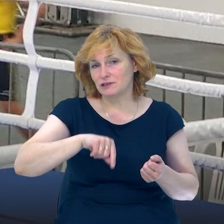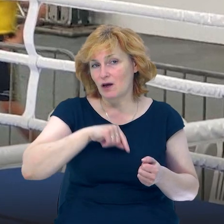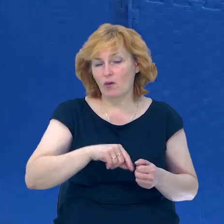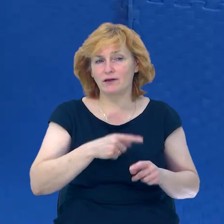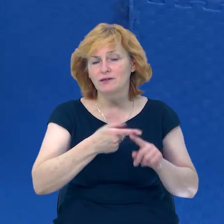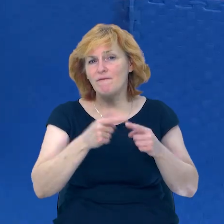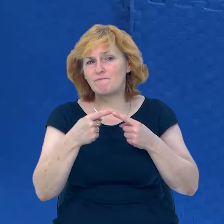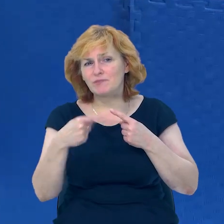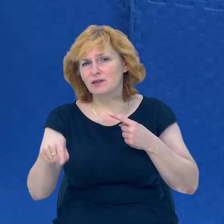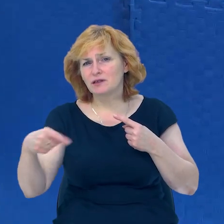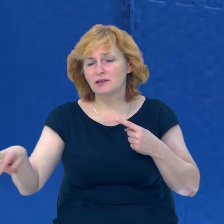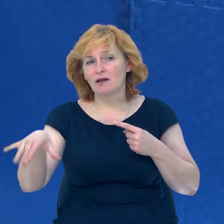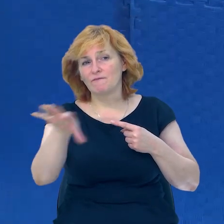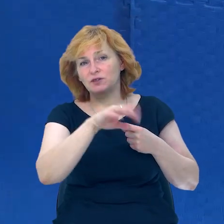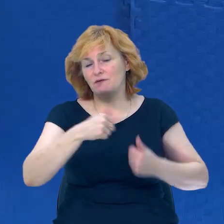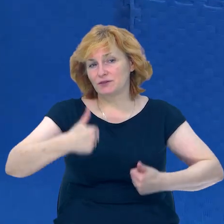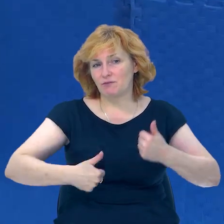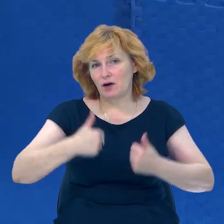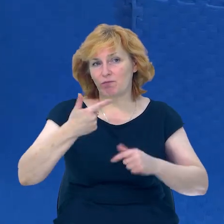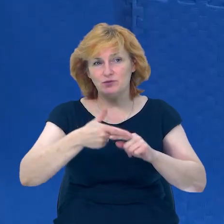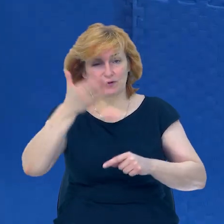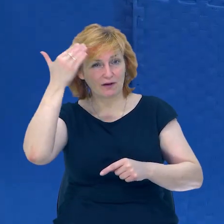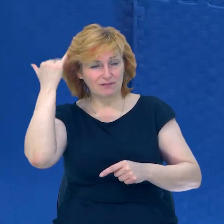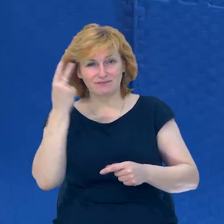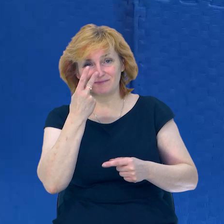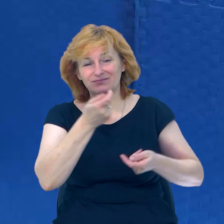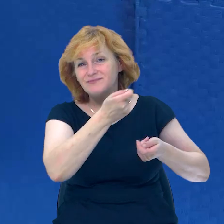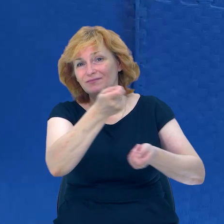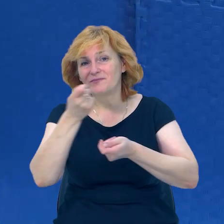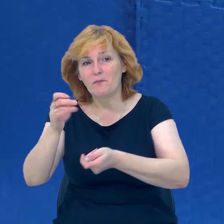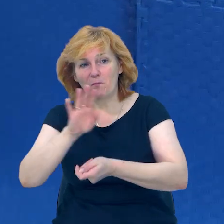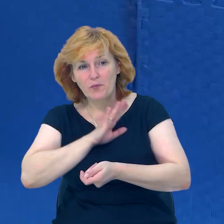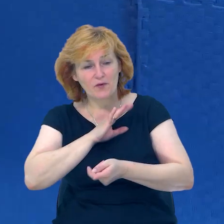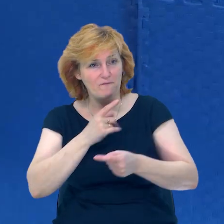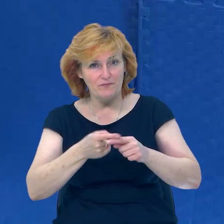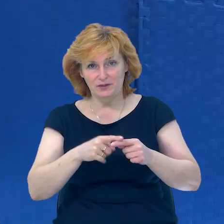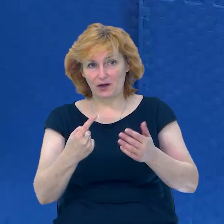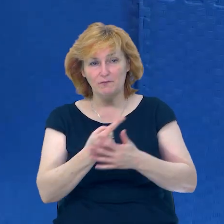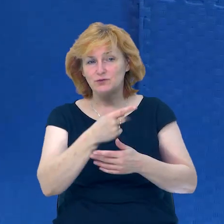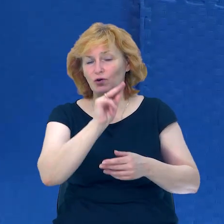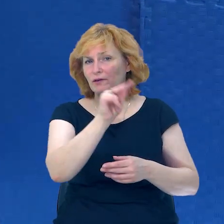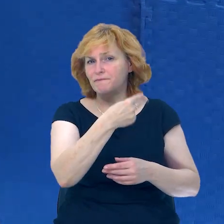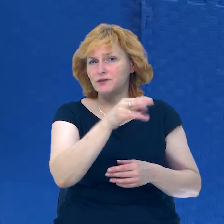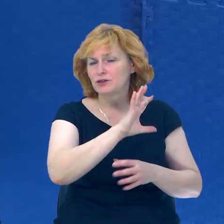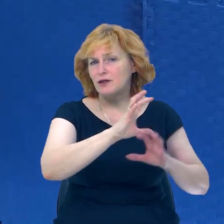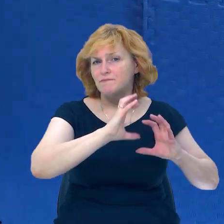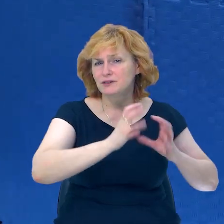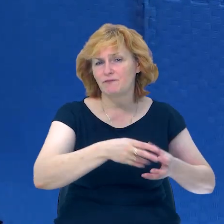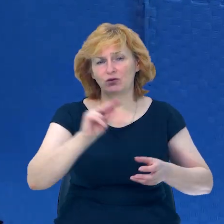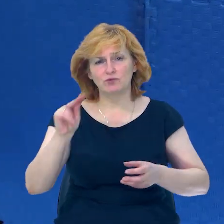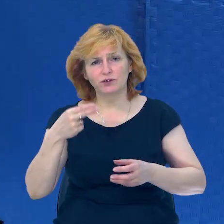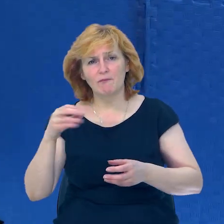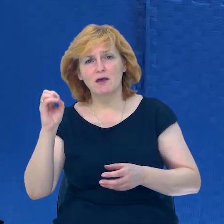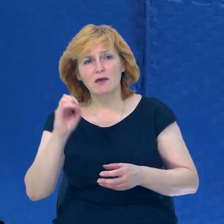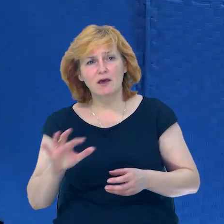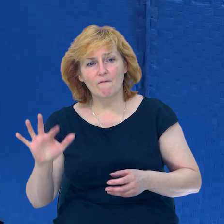відрізнялося від всіх змагань, що я бачив до цих пір. Це не навіть не чемпіонат світу, не чемпіонат Європи, не